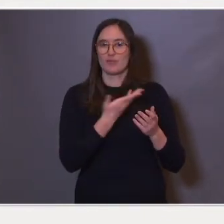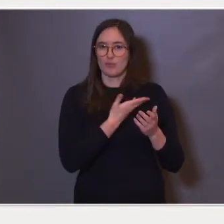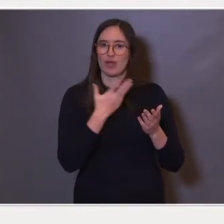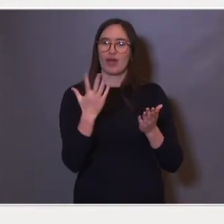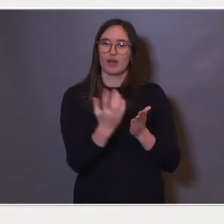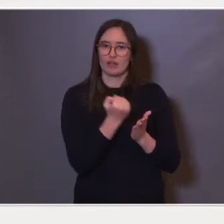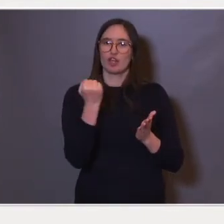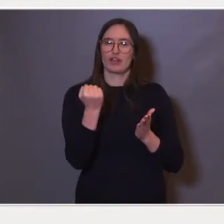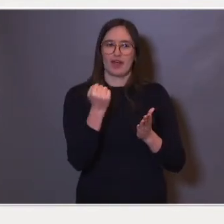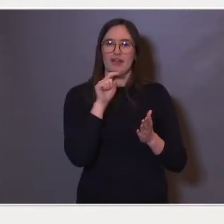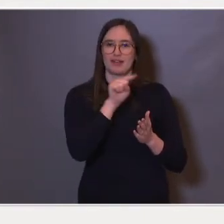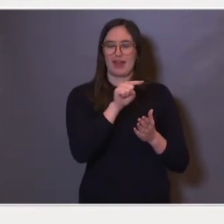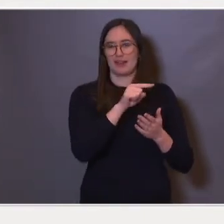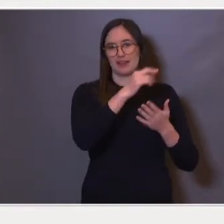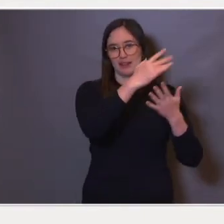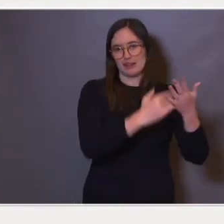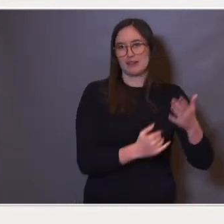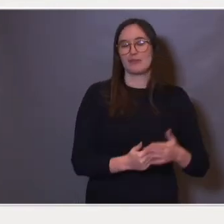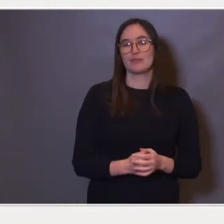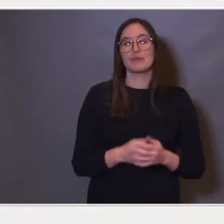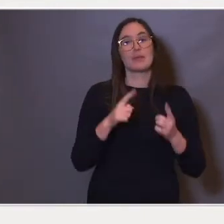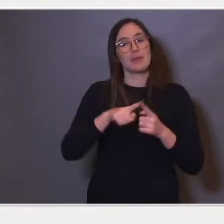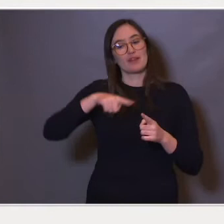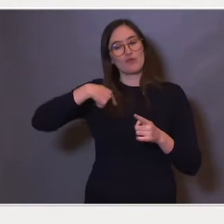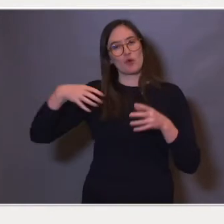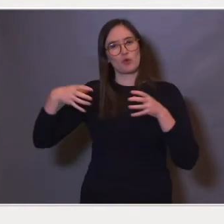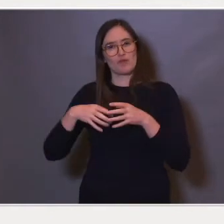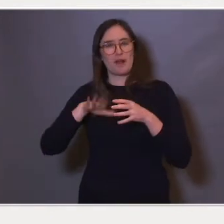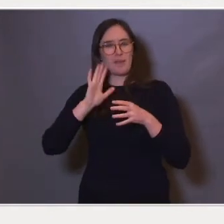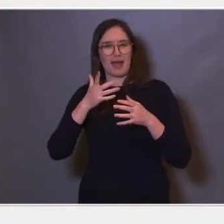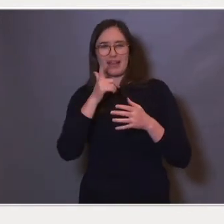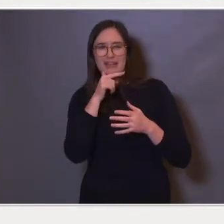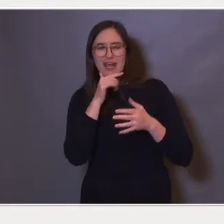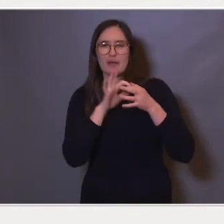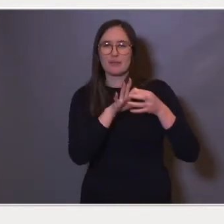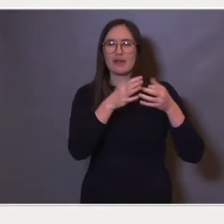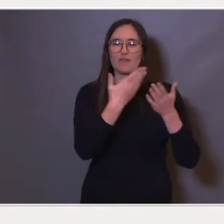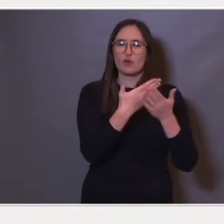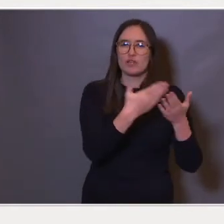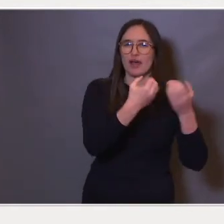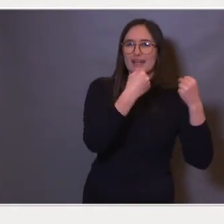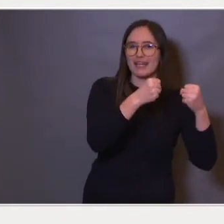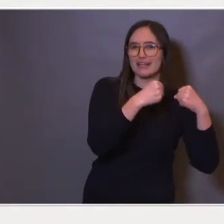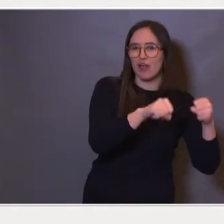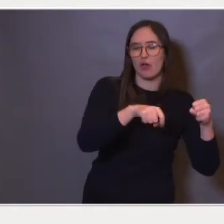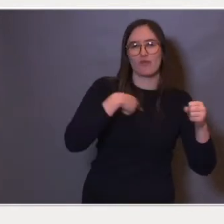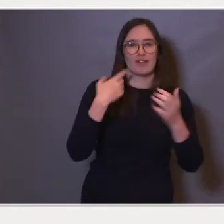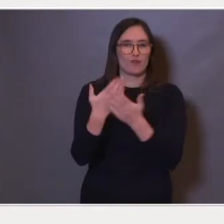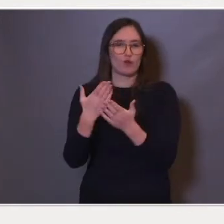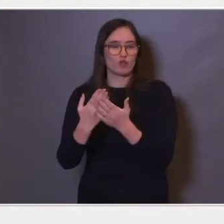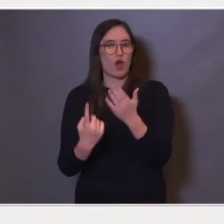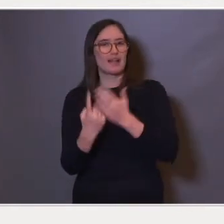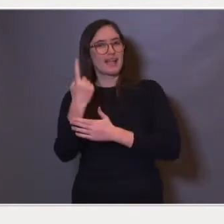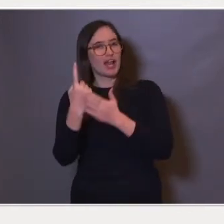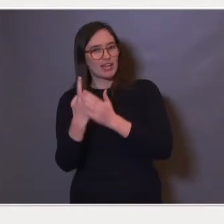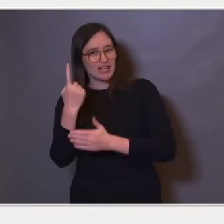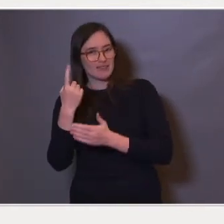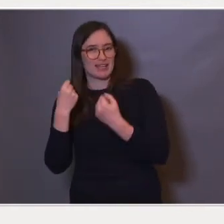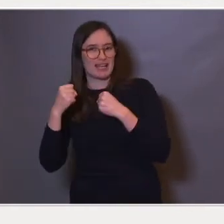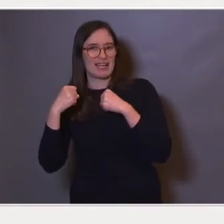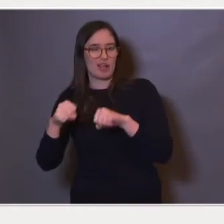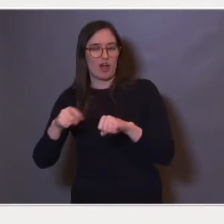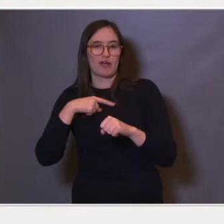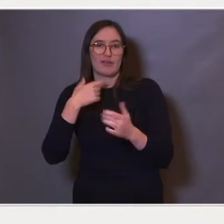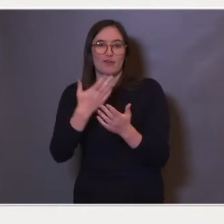utvalg har vært mer tvilende til forslagene til tiltak, og vi foreslår et alternativt tiltak. Vi foreslår at alle